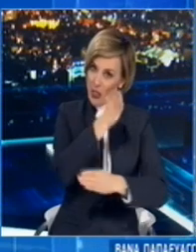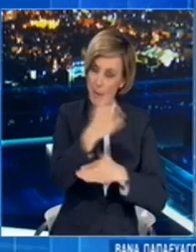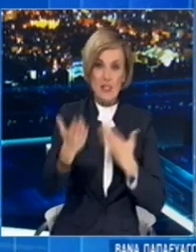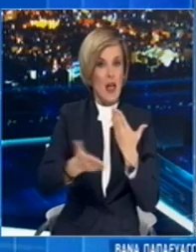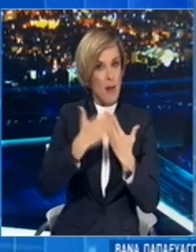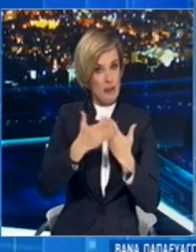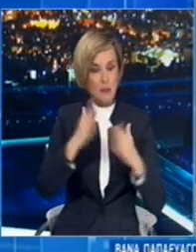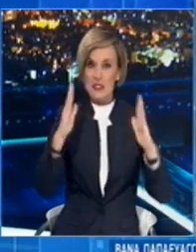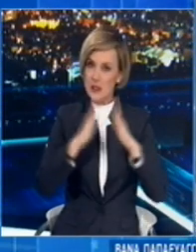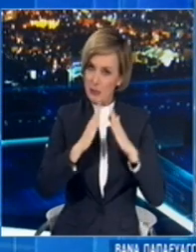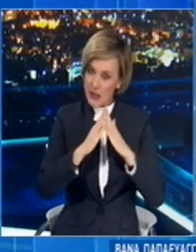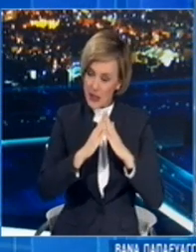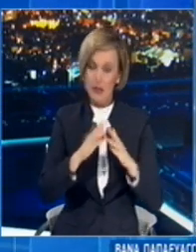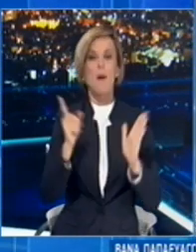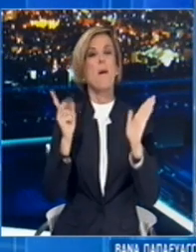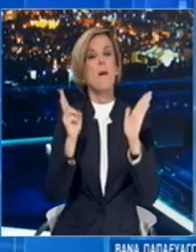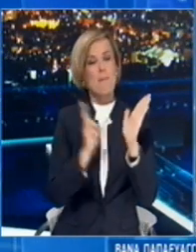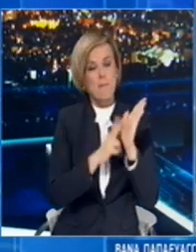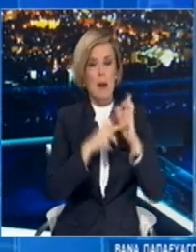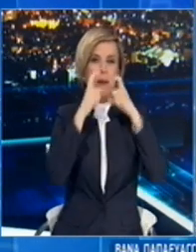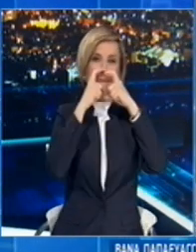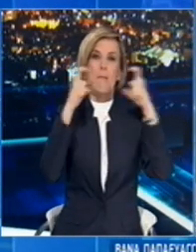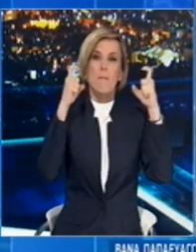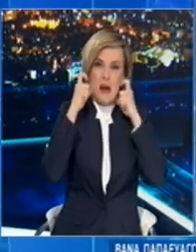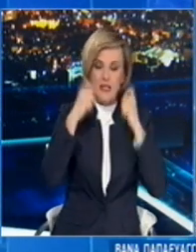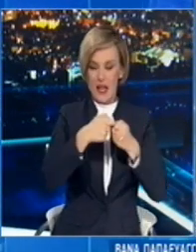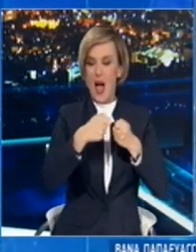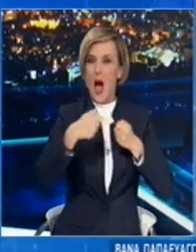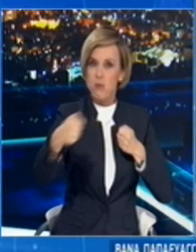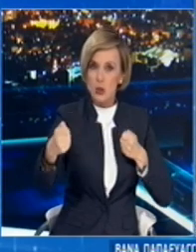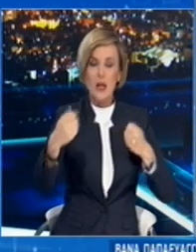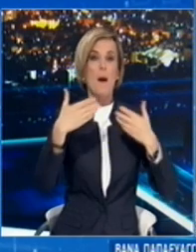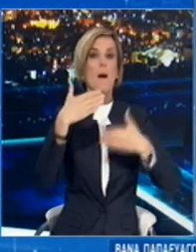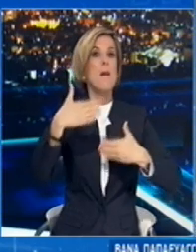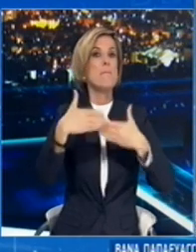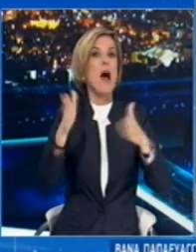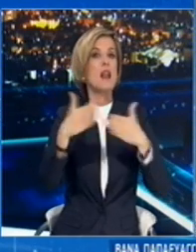όπως είναι τα σπίτια μας αποτελούν ευκαιρία υπερμετάδοσης ακόμα και μόνο σε ένα βράδυ.